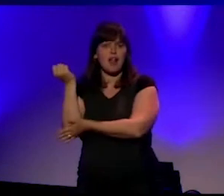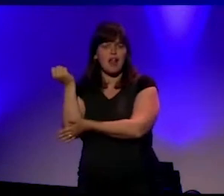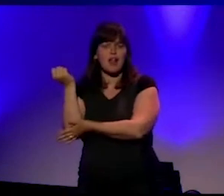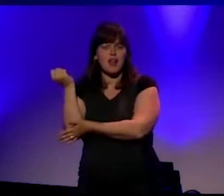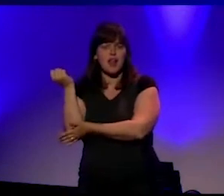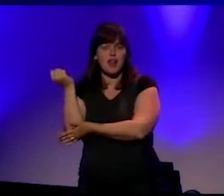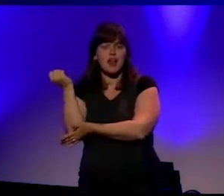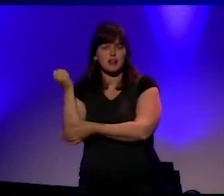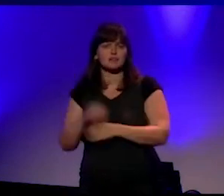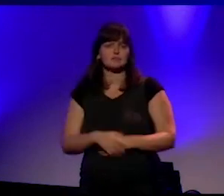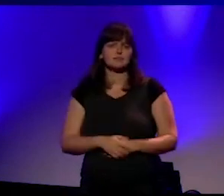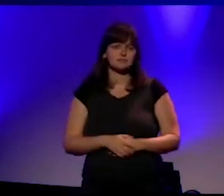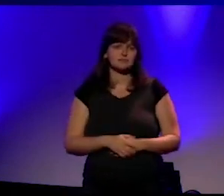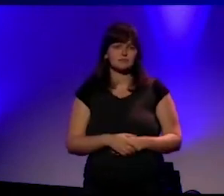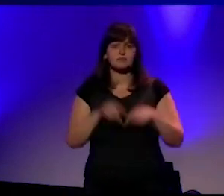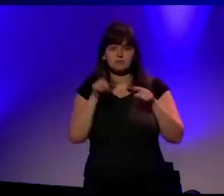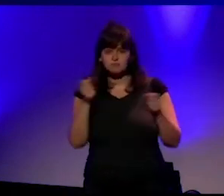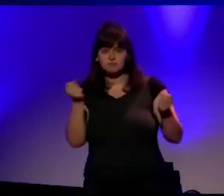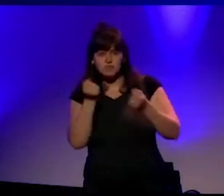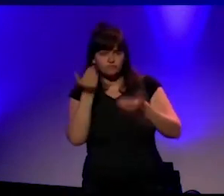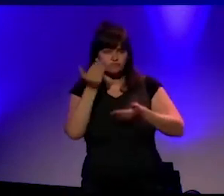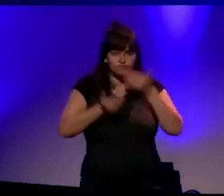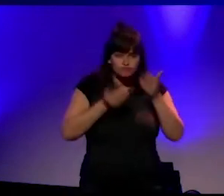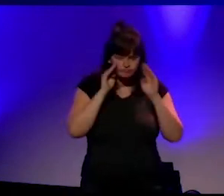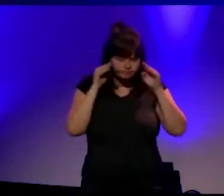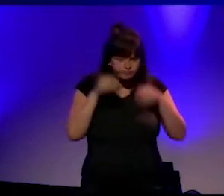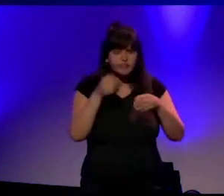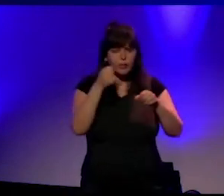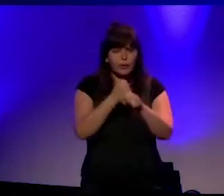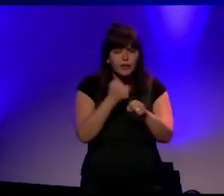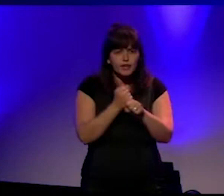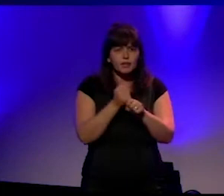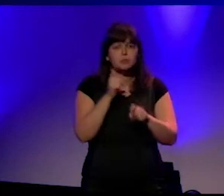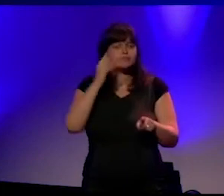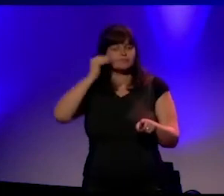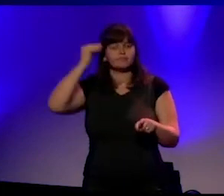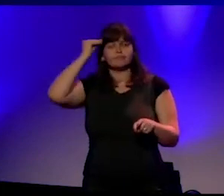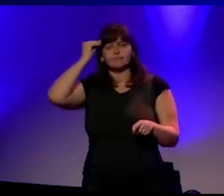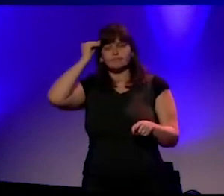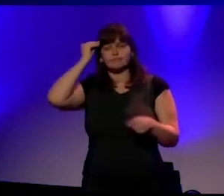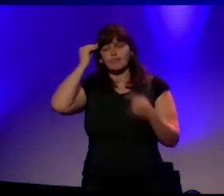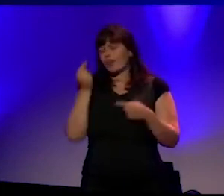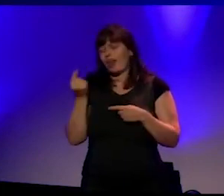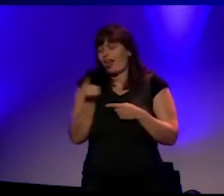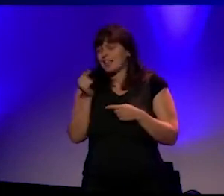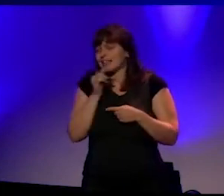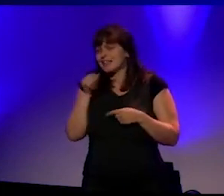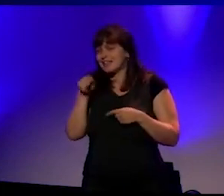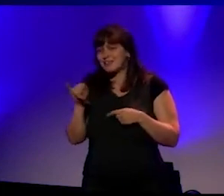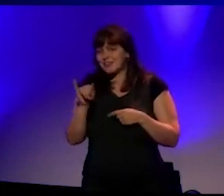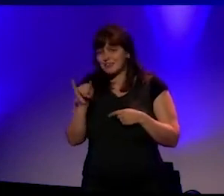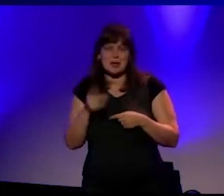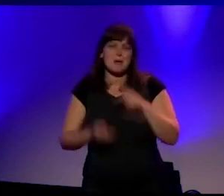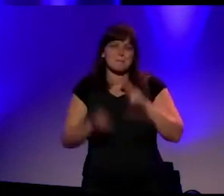En terwijl u eraan werkt, onthoud heel goed. Daar komt het altijd op terug. De meeste mensen deugen.